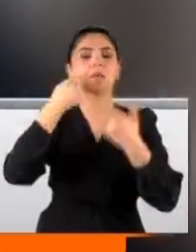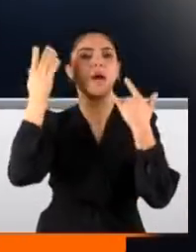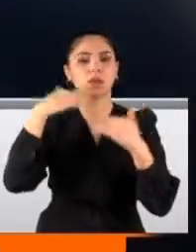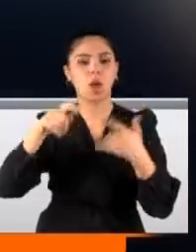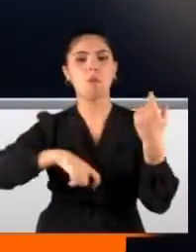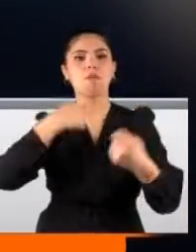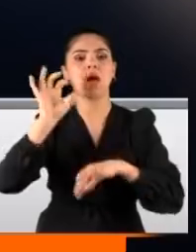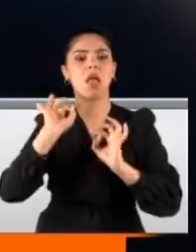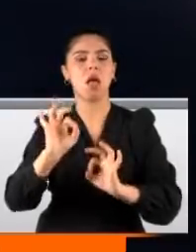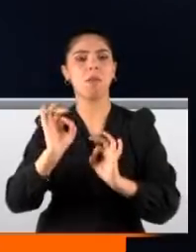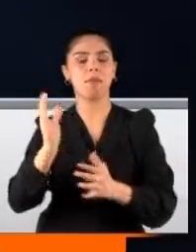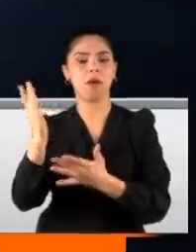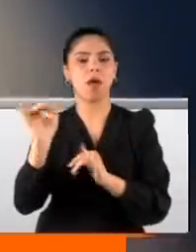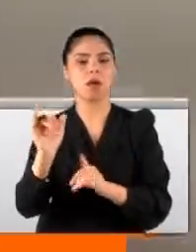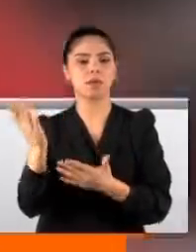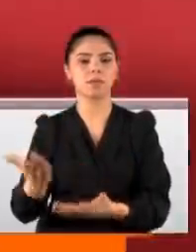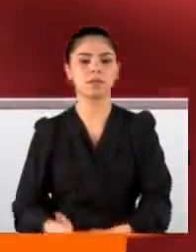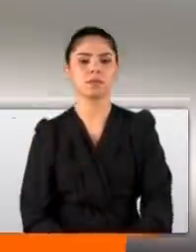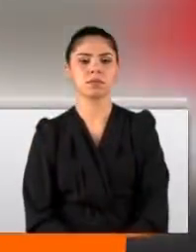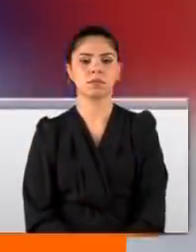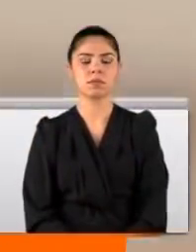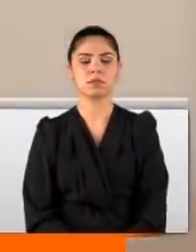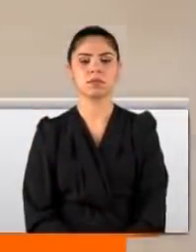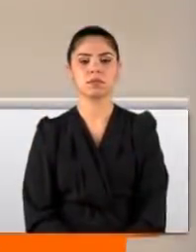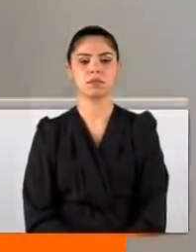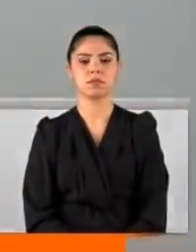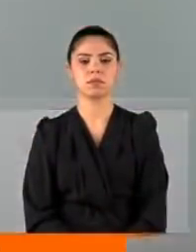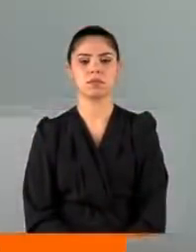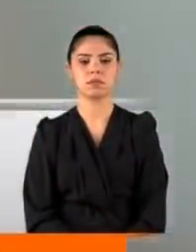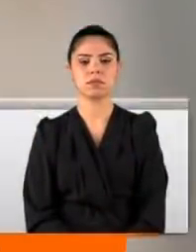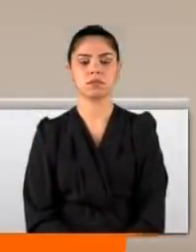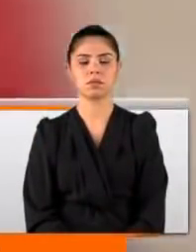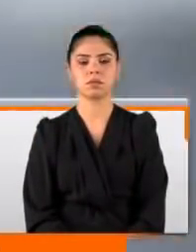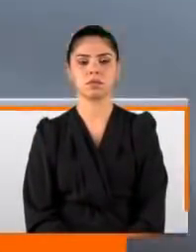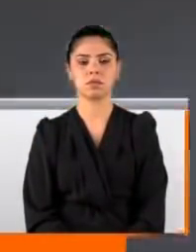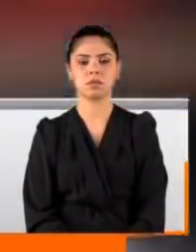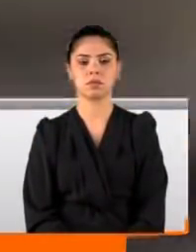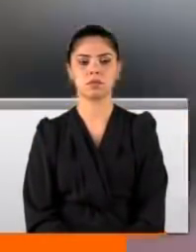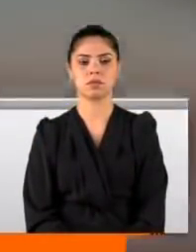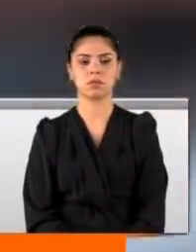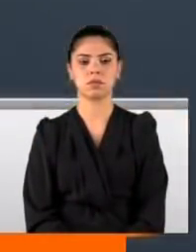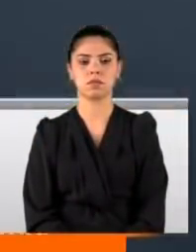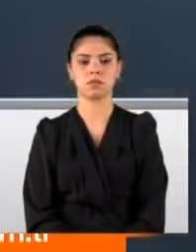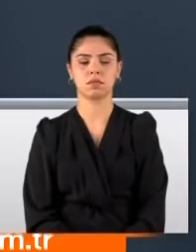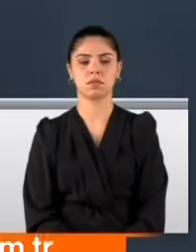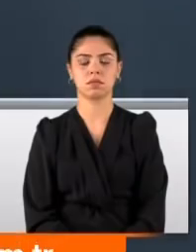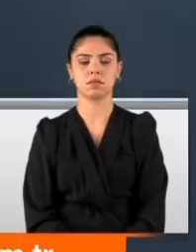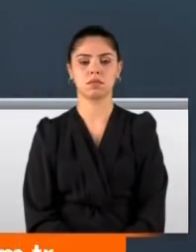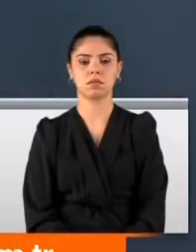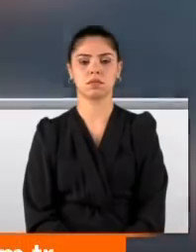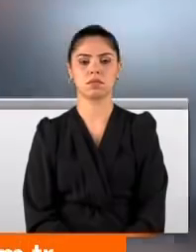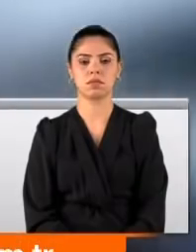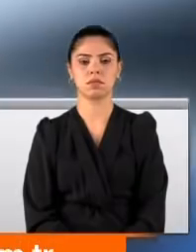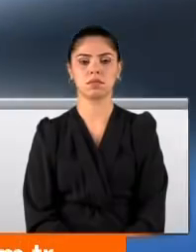maske hiçbir yerde takmıyoruz çünkü anayasal hakkımız var. Biz savcıyla konuştuk. Hastalar var, onların...